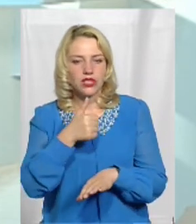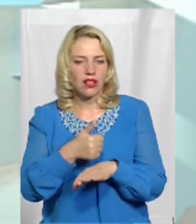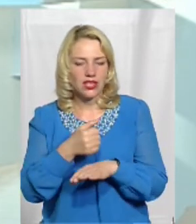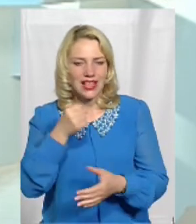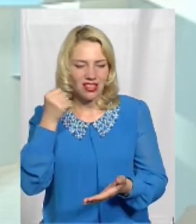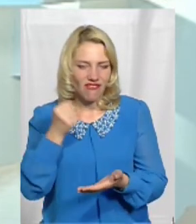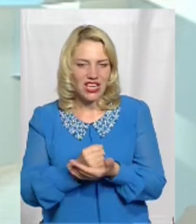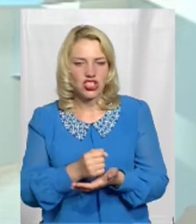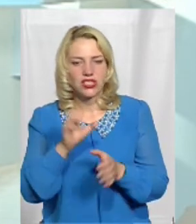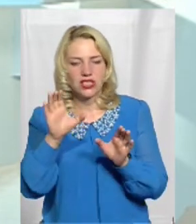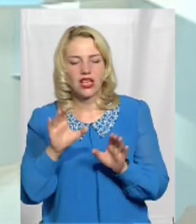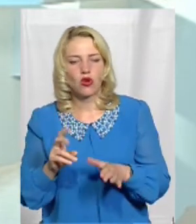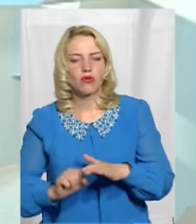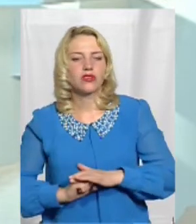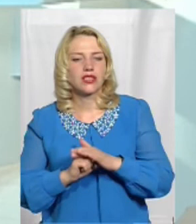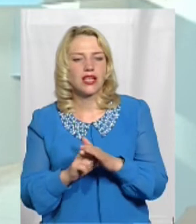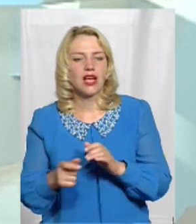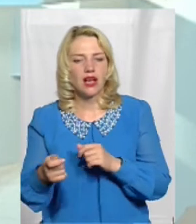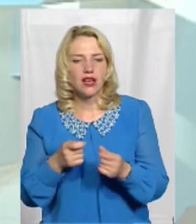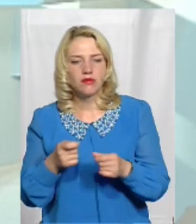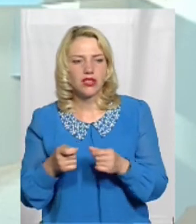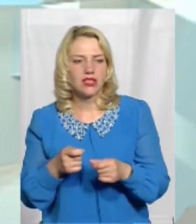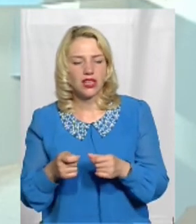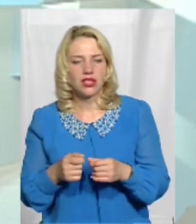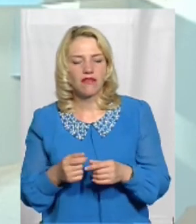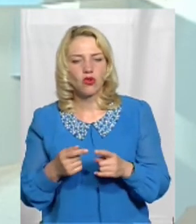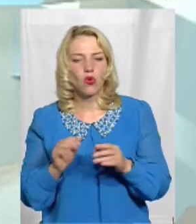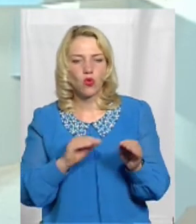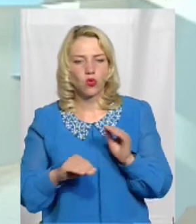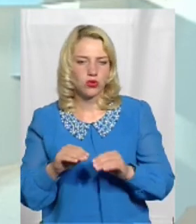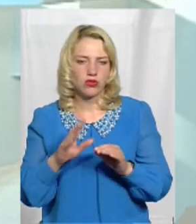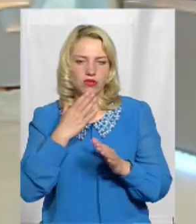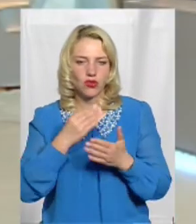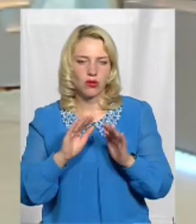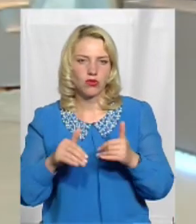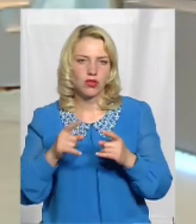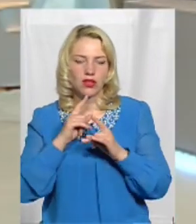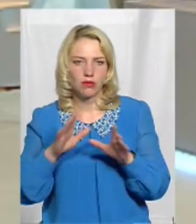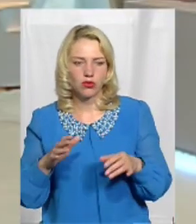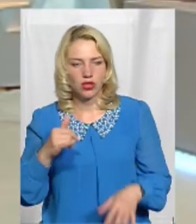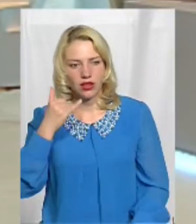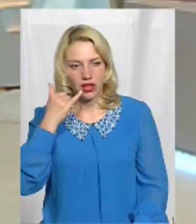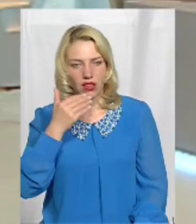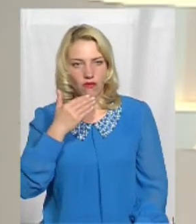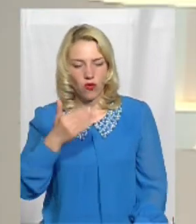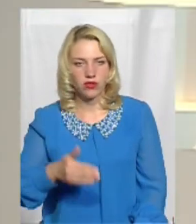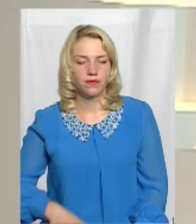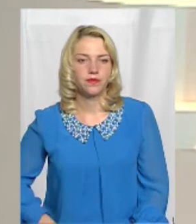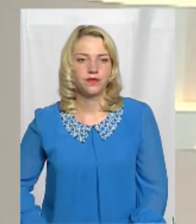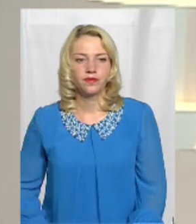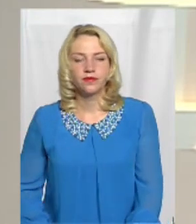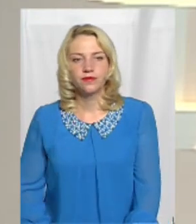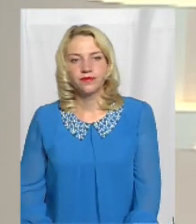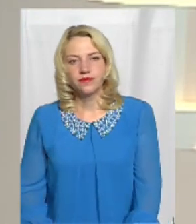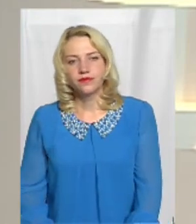закон Про засади адміністративно-територіального устрою Вони свої пропозиції давати не будуть Дякую, маємо телефонний дзвінок Добрий вечір,